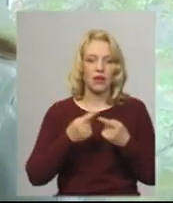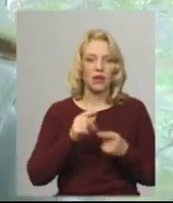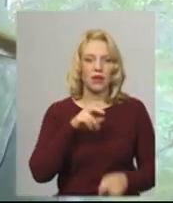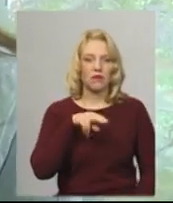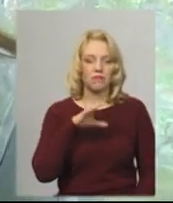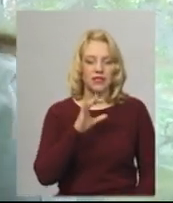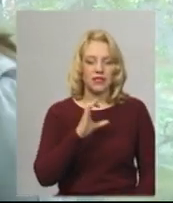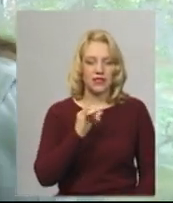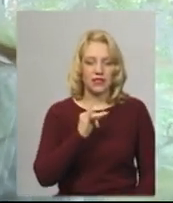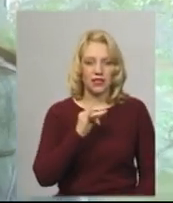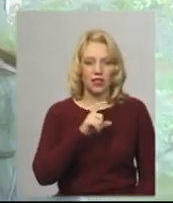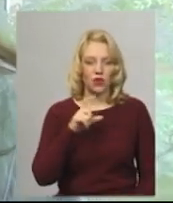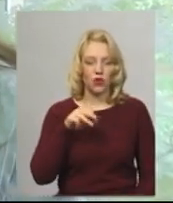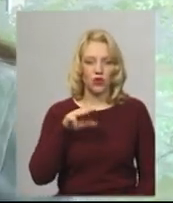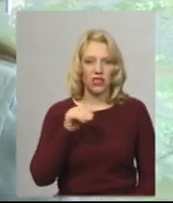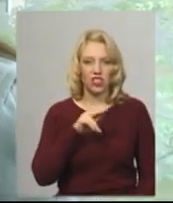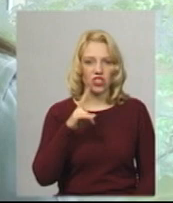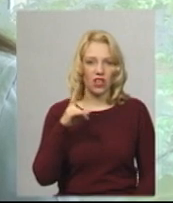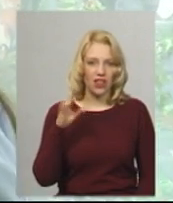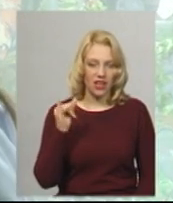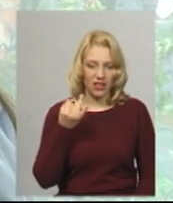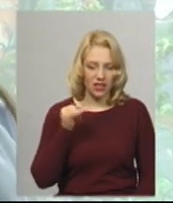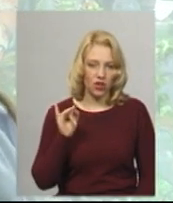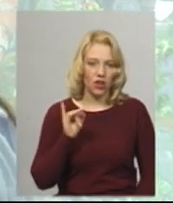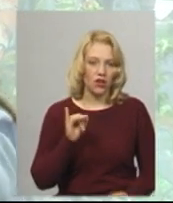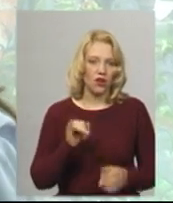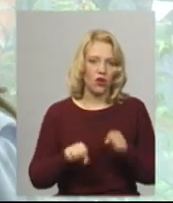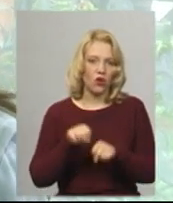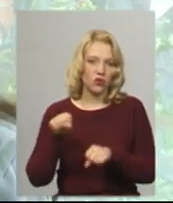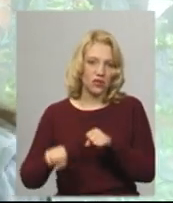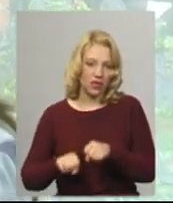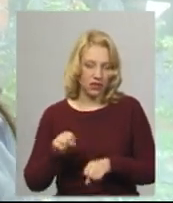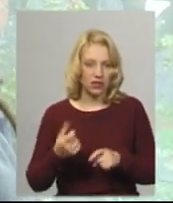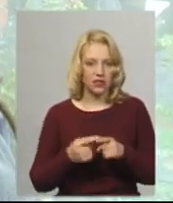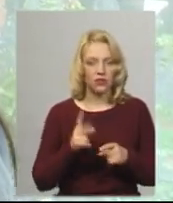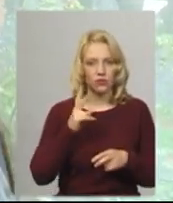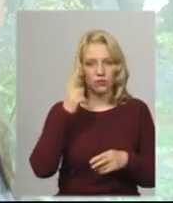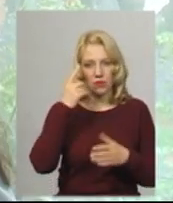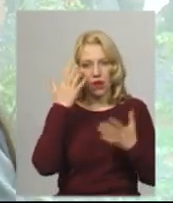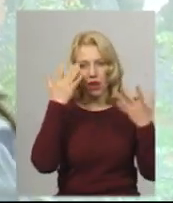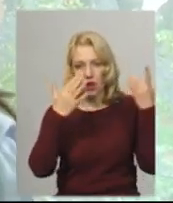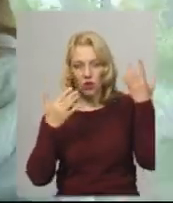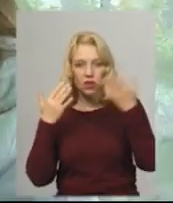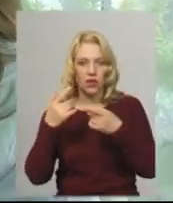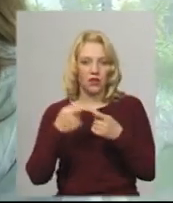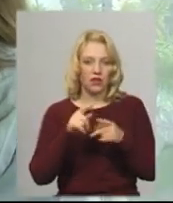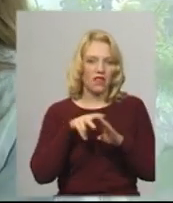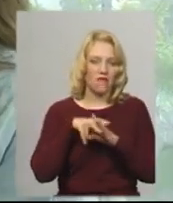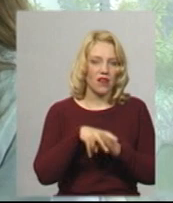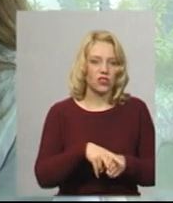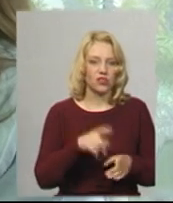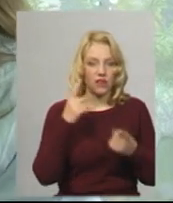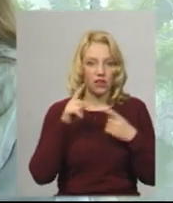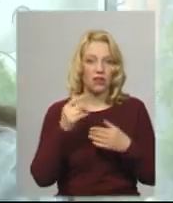розладами, з продуктивною психосимптоматикою. Ті особи, які мають галюцинації, маячні ідеї, ми надаємо їм